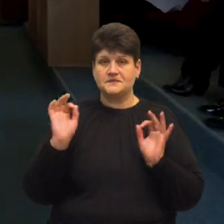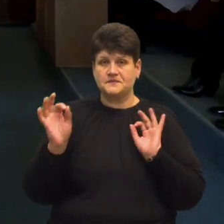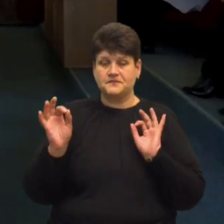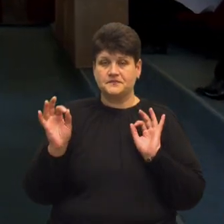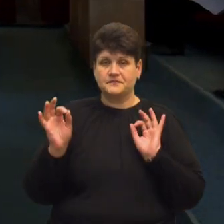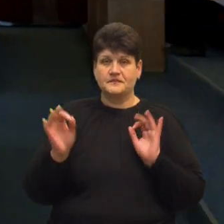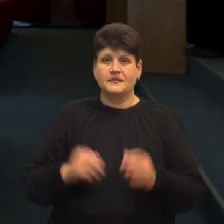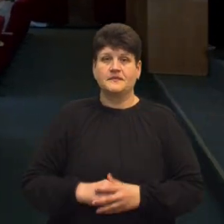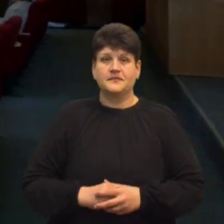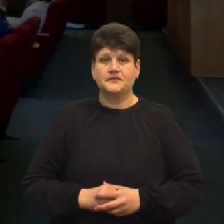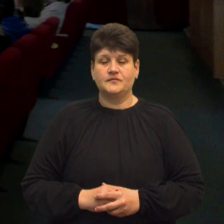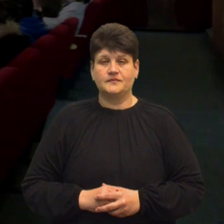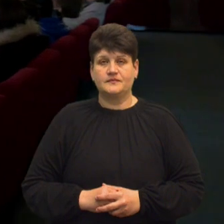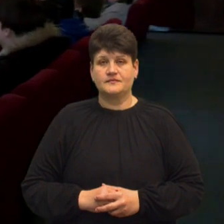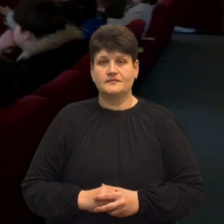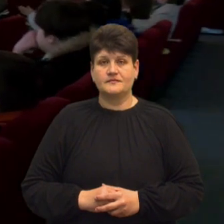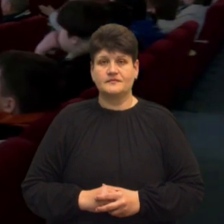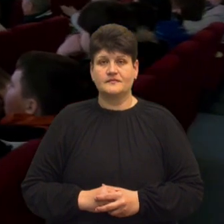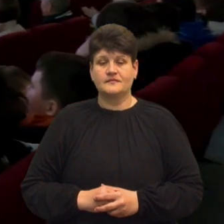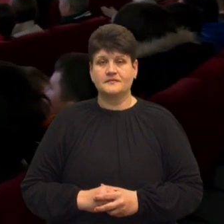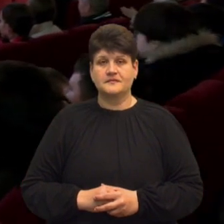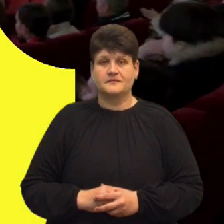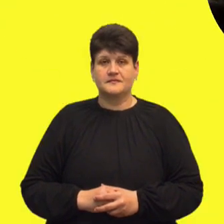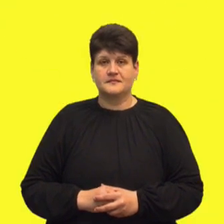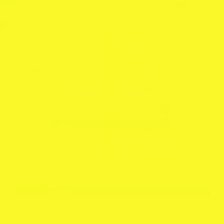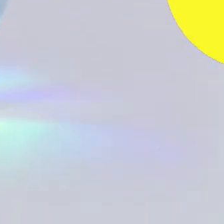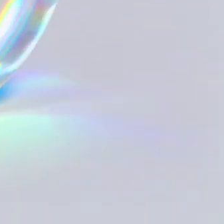Людмила Подькалець, Оксана Галіяш, Суспільне, новини Тернопіль.